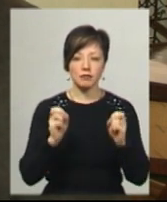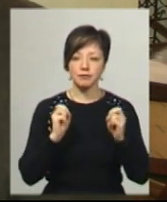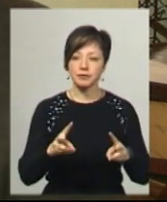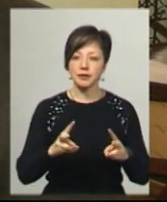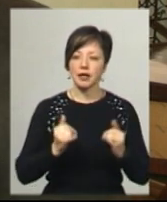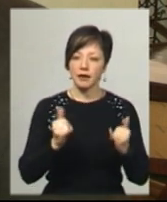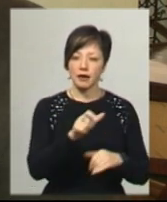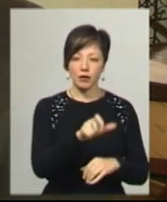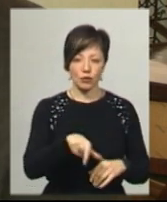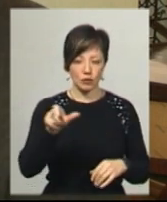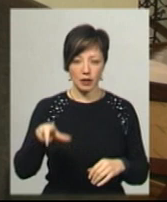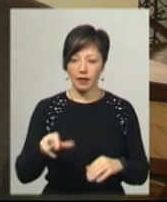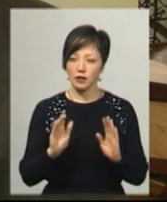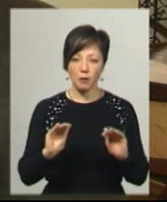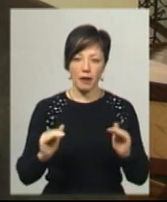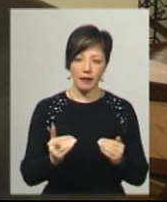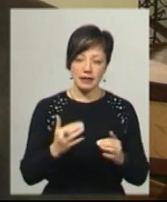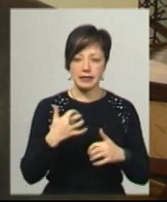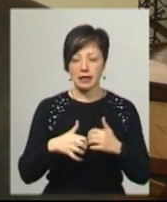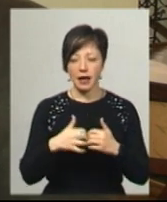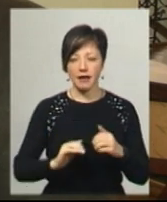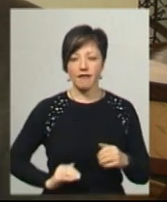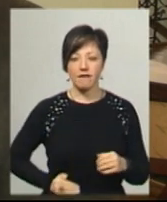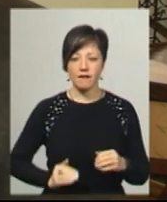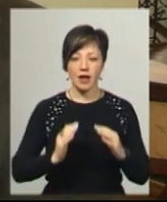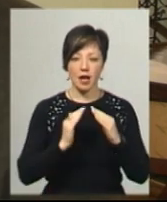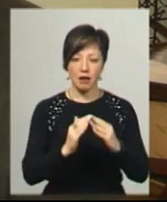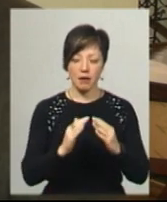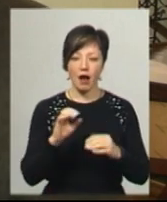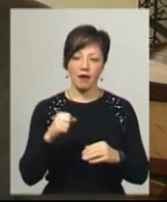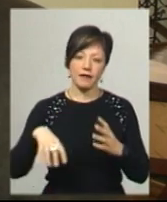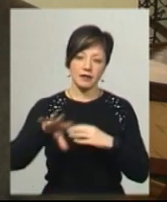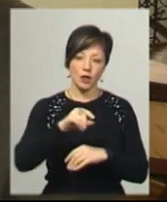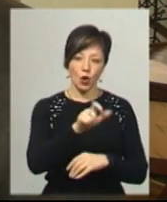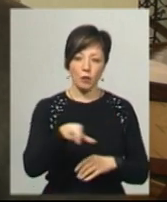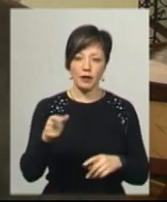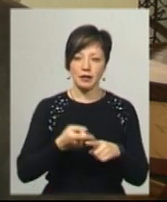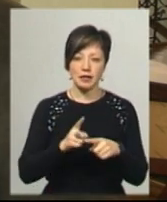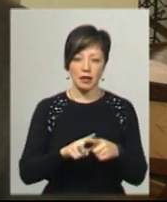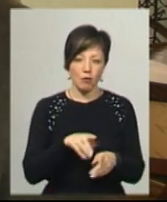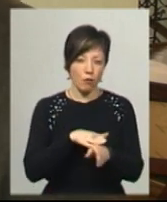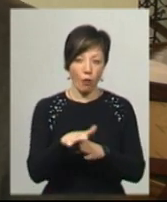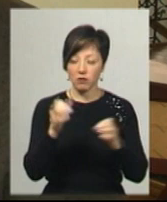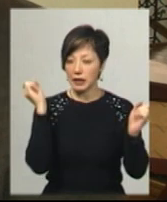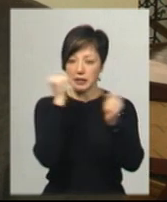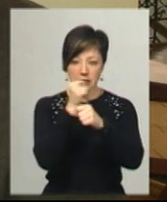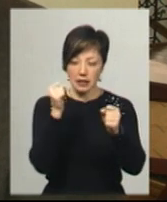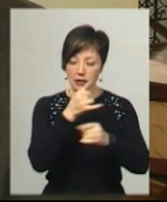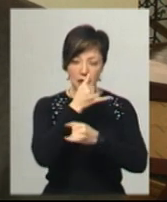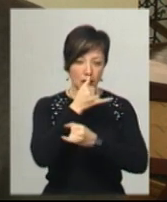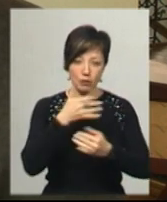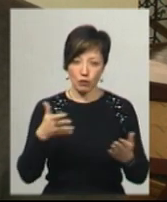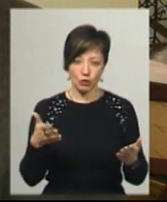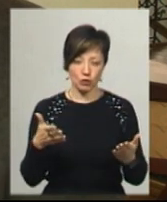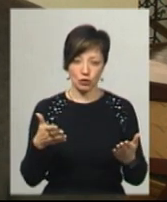всіх громадян. Не лише для малих, середніх фермерів в частині допрацювання цього моменту, а для всіх громадян. Це є повна нісенітність, тому що не може